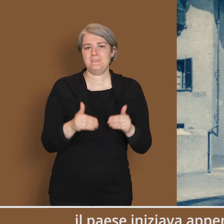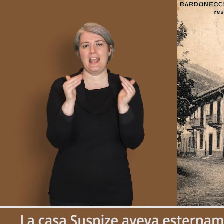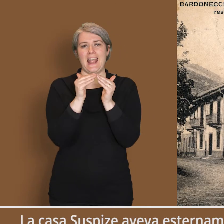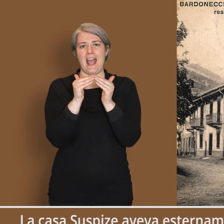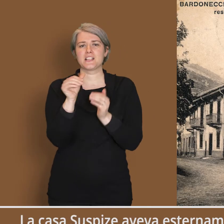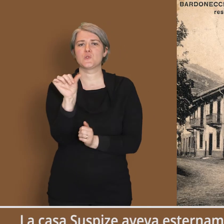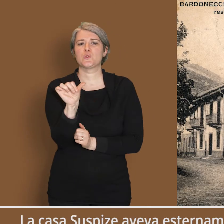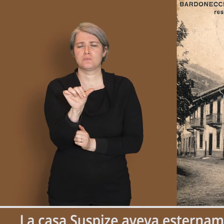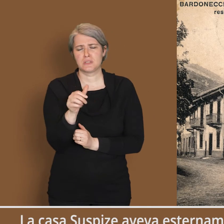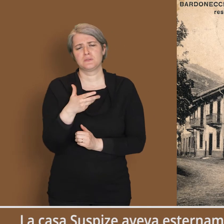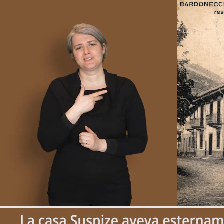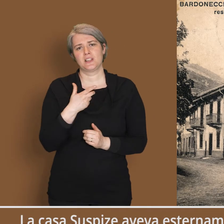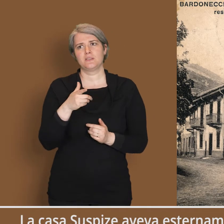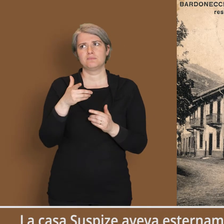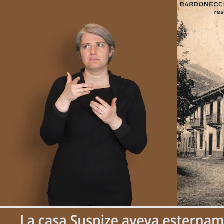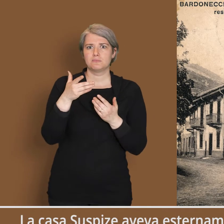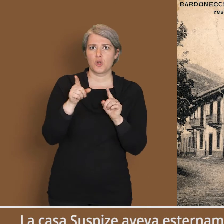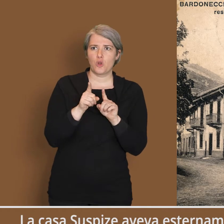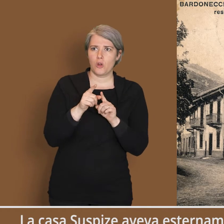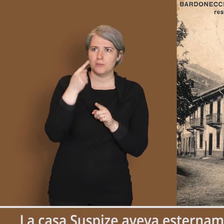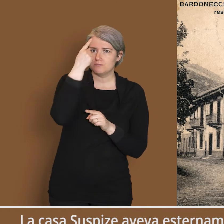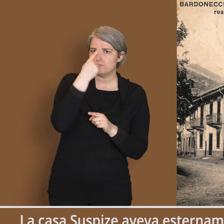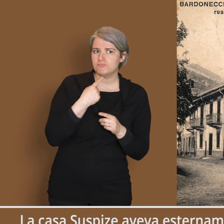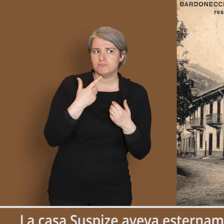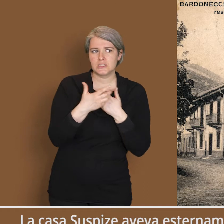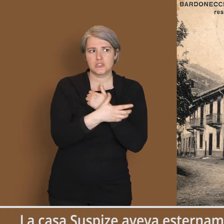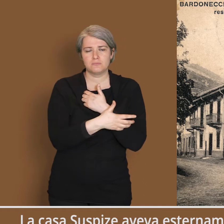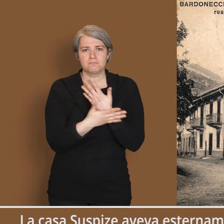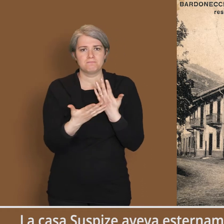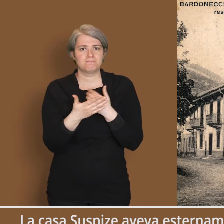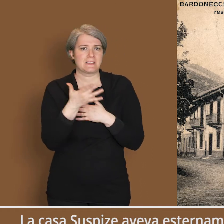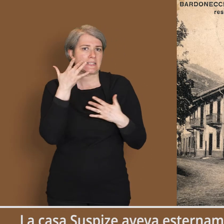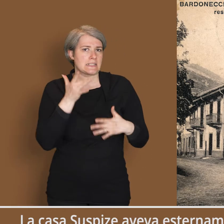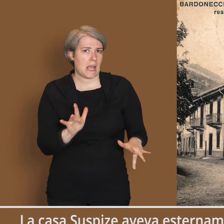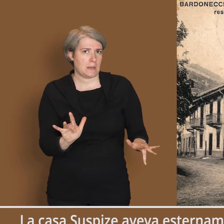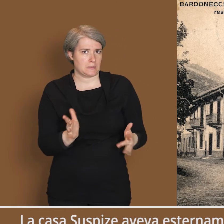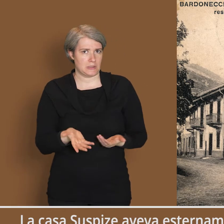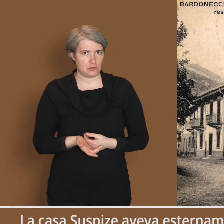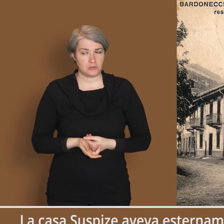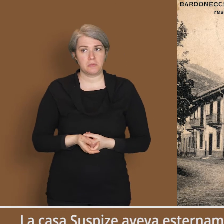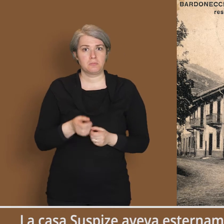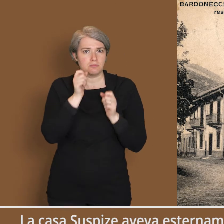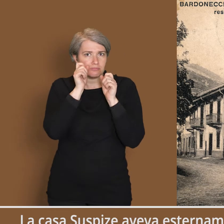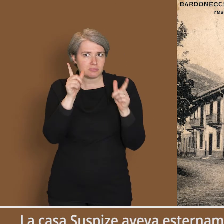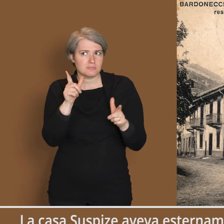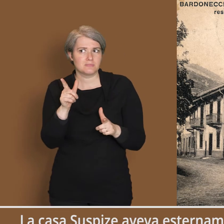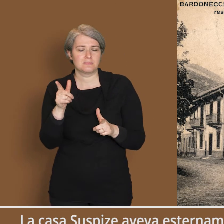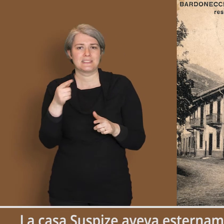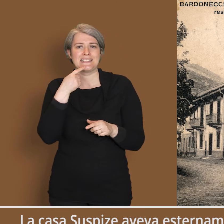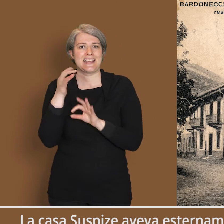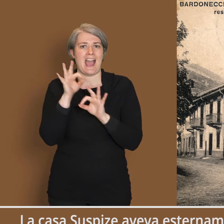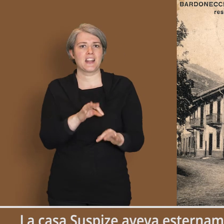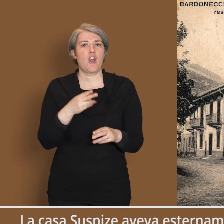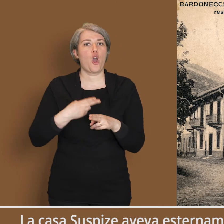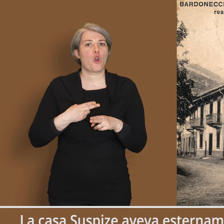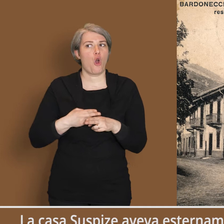La Casa Suspis aveva esternamente un aspetto sobrio, che stupiva per la sua semplicità gli ospiti del Presidente